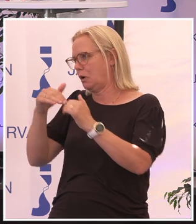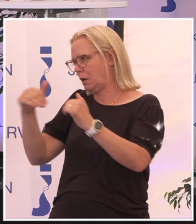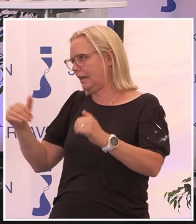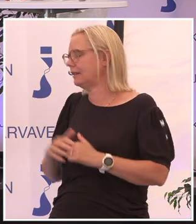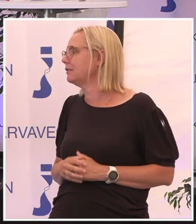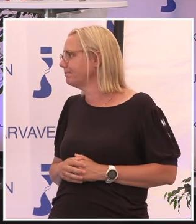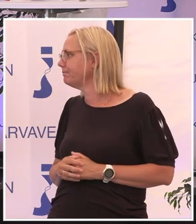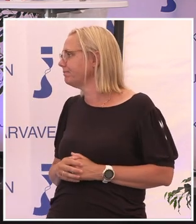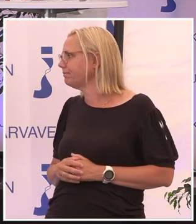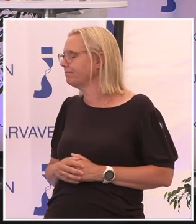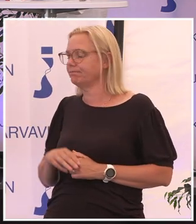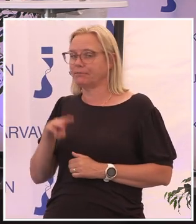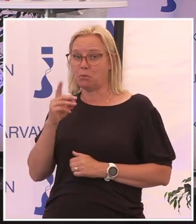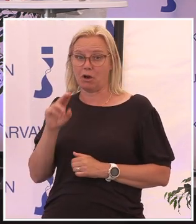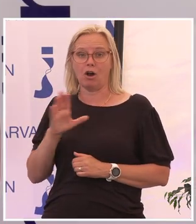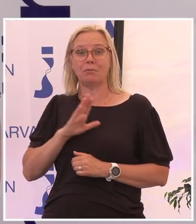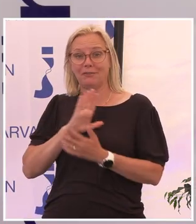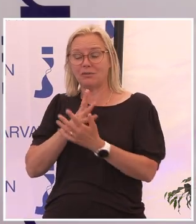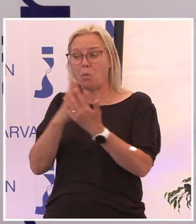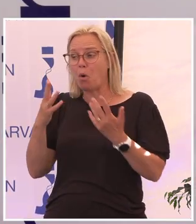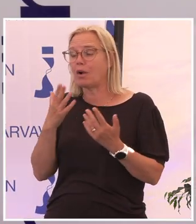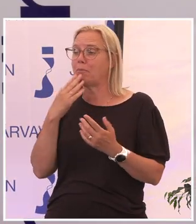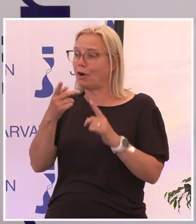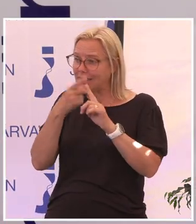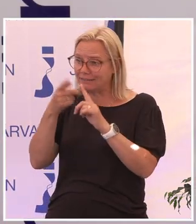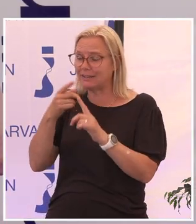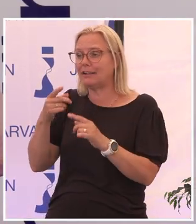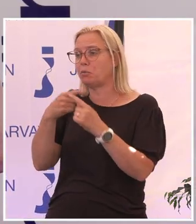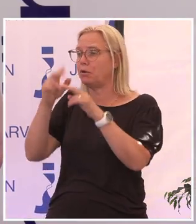väldigt många bra initiativ runt om i Sverige.